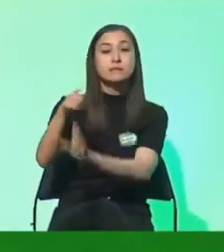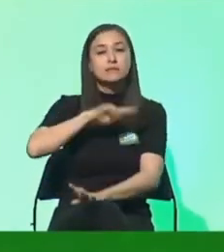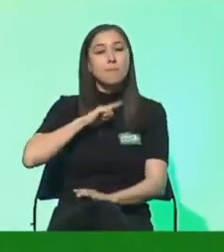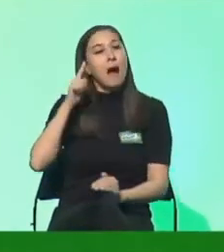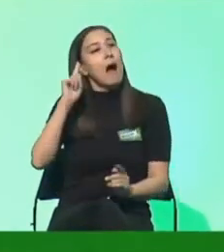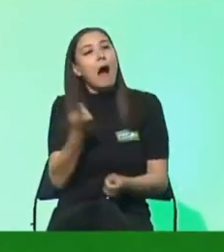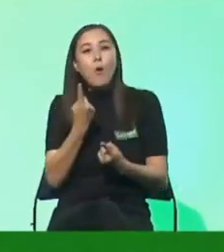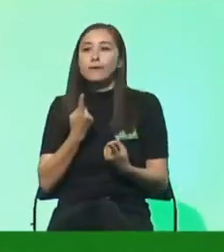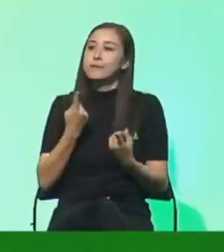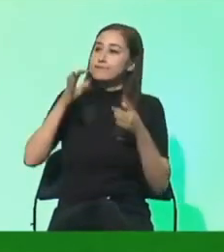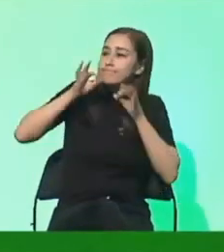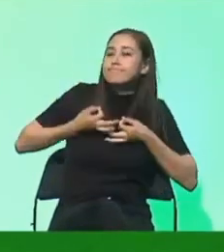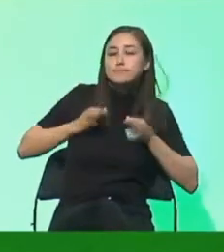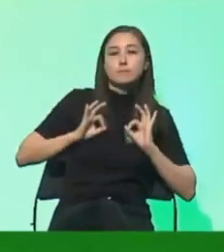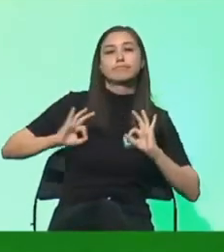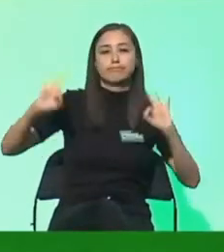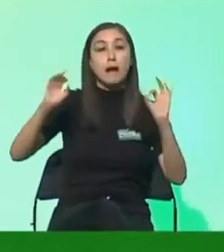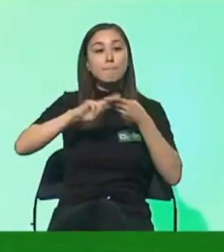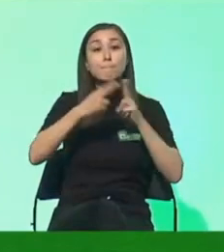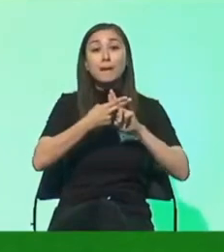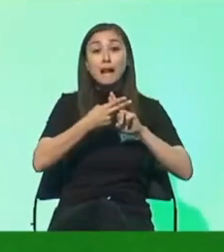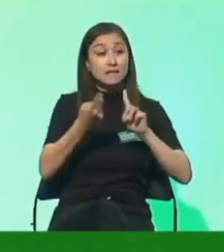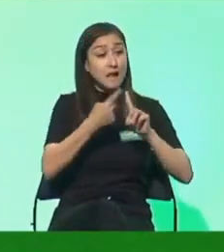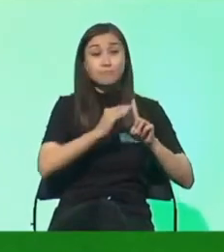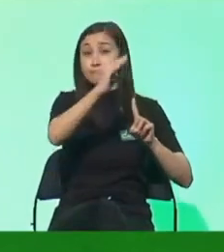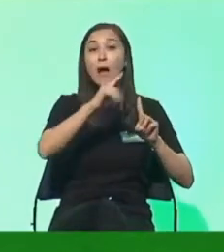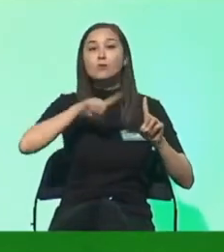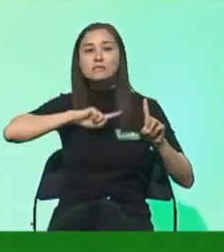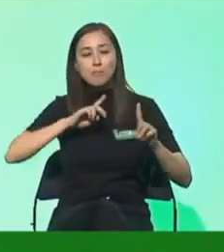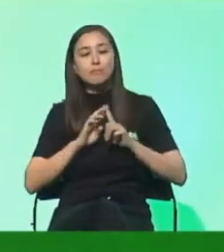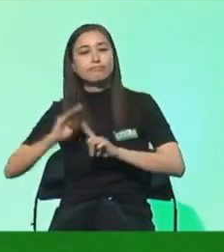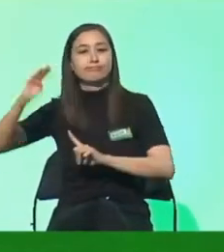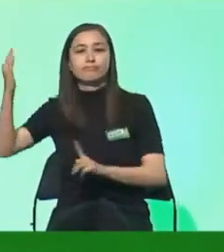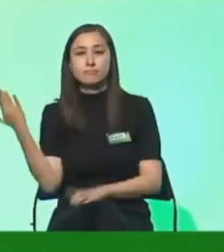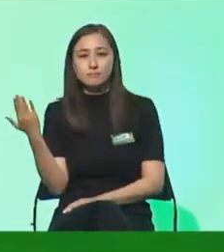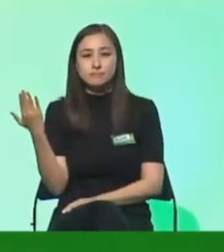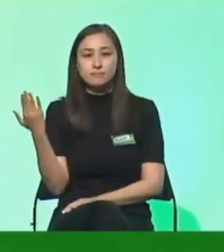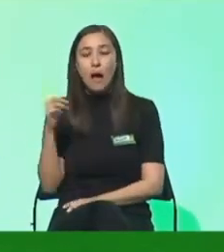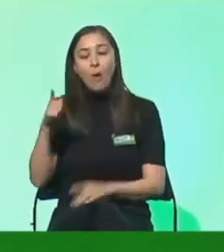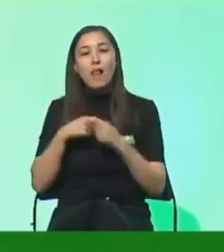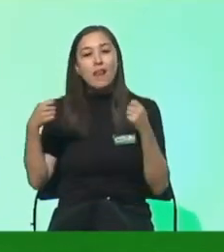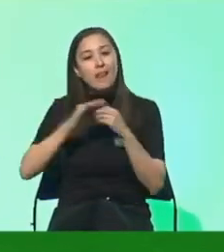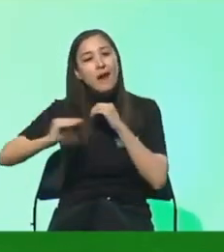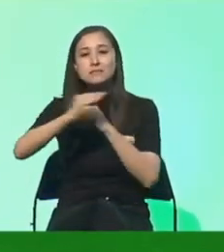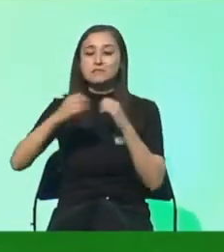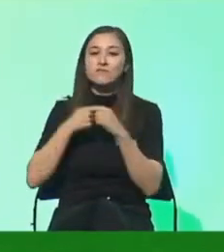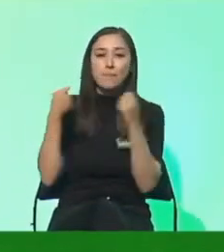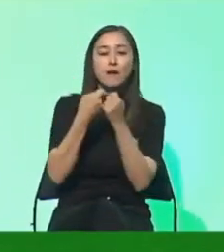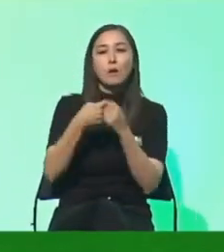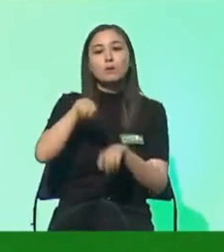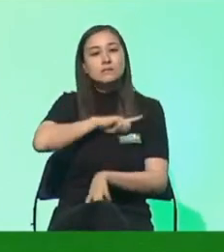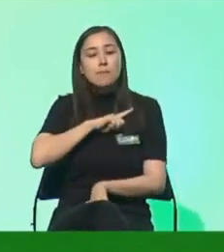und nicht nur in den Mitgliederzahlen. Und heute, das Morgengestein, das gilt halt auch für unseren Landesverband. Wir haben viel Programmatik gemacht.